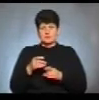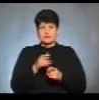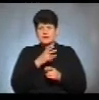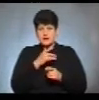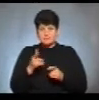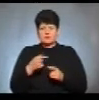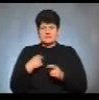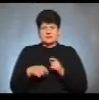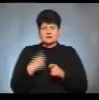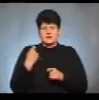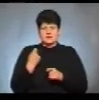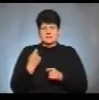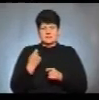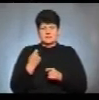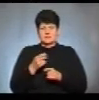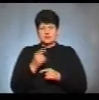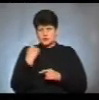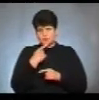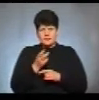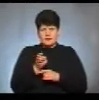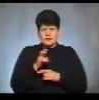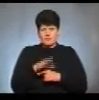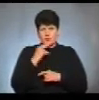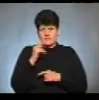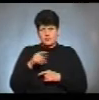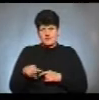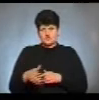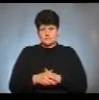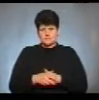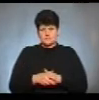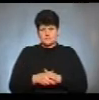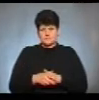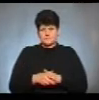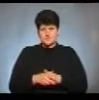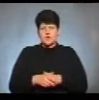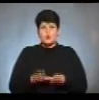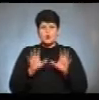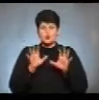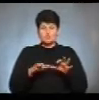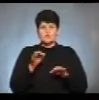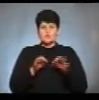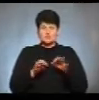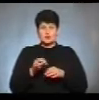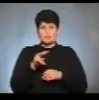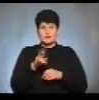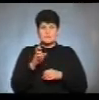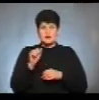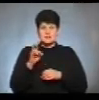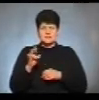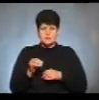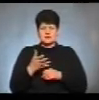засідання через особисту неявку обвинувачених. Головуючий суддя Любомир Базан оголосив рішення.